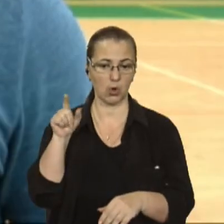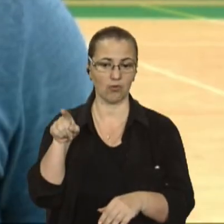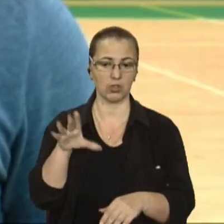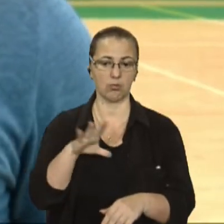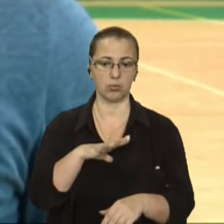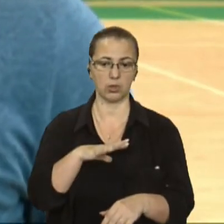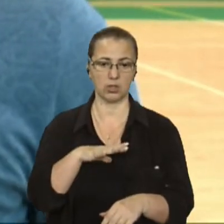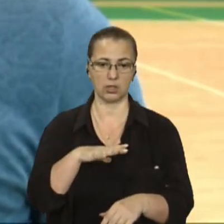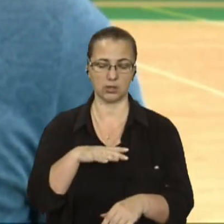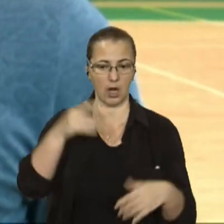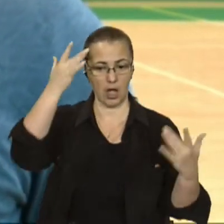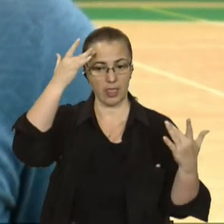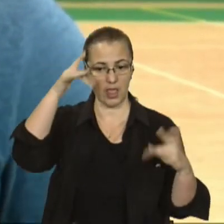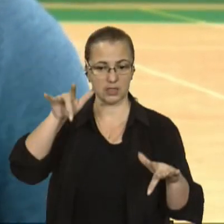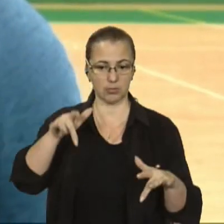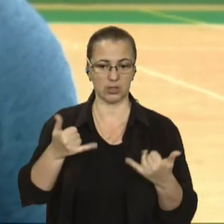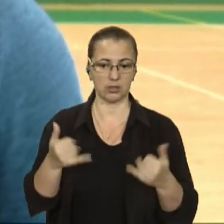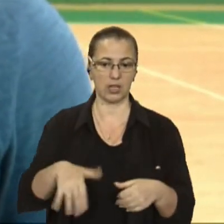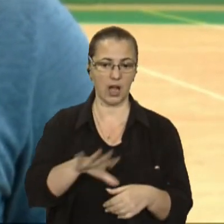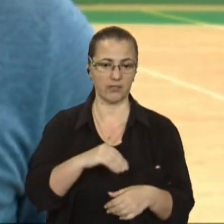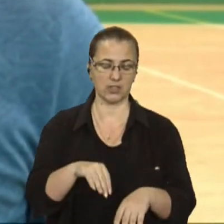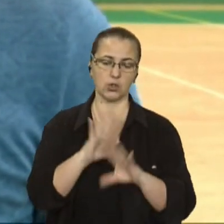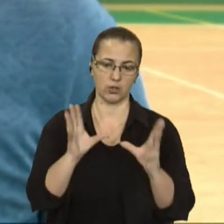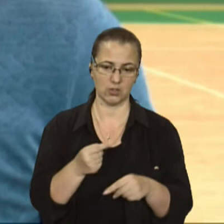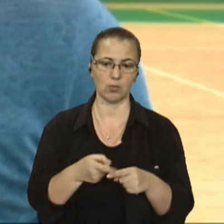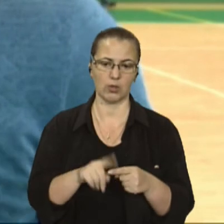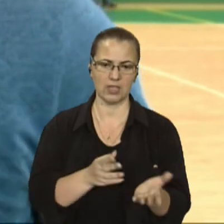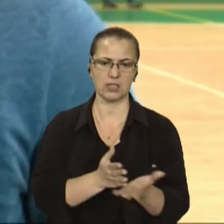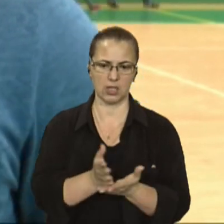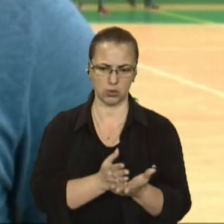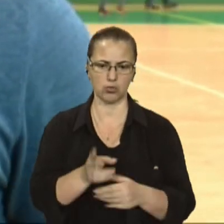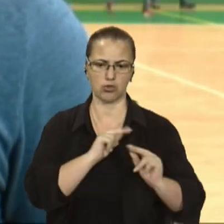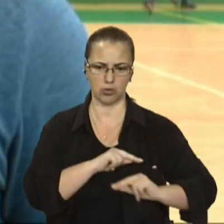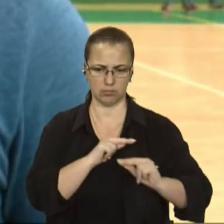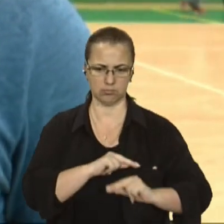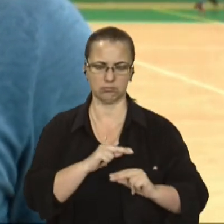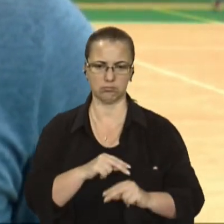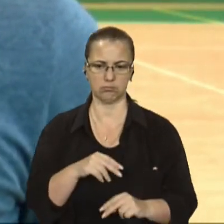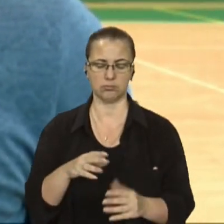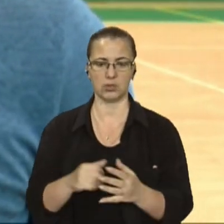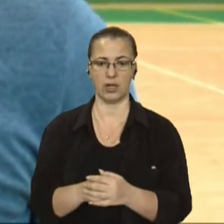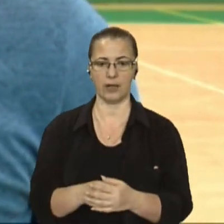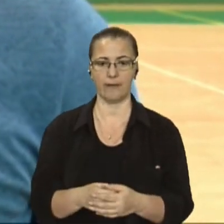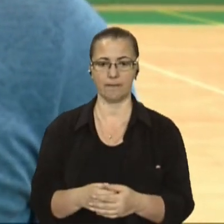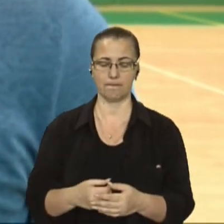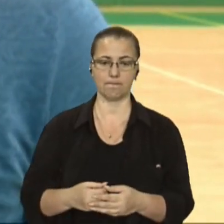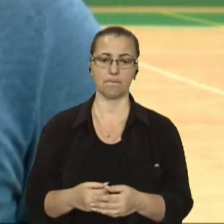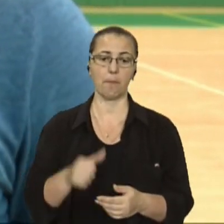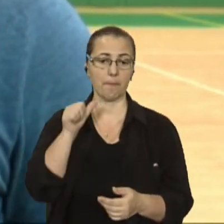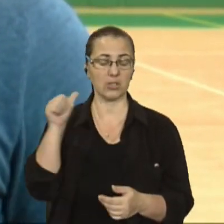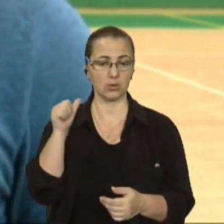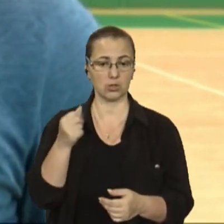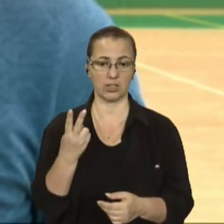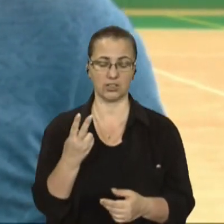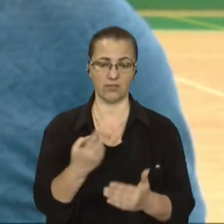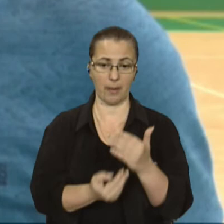така несподіванка, можливо, для всіх. Але в цілому це все заслужено, є праця. Це була просто мотивація, минулорічні дві